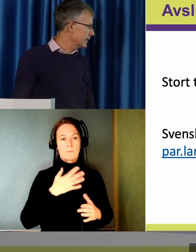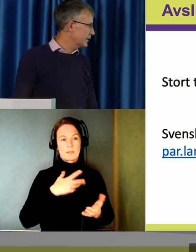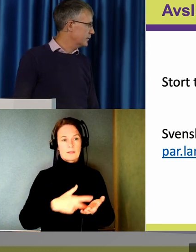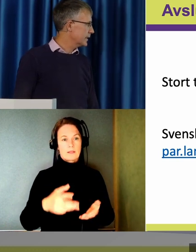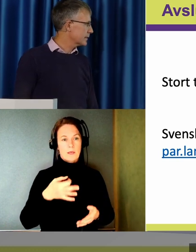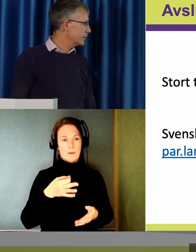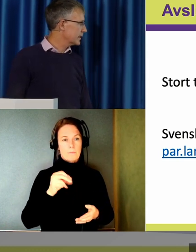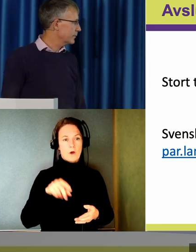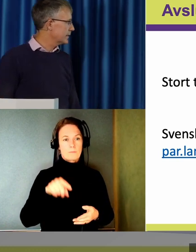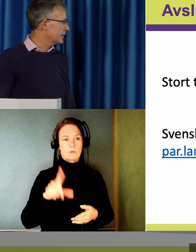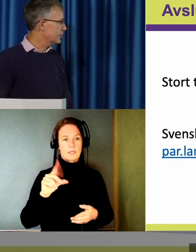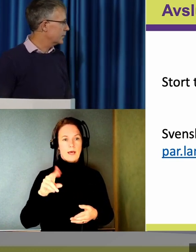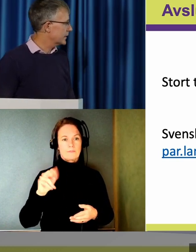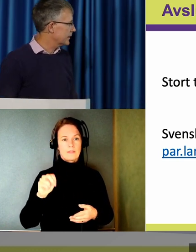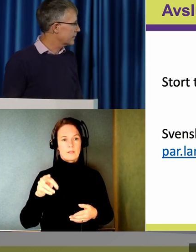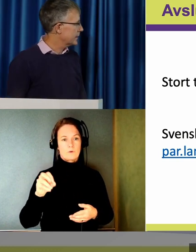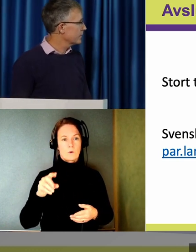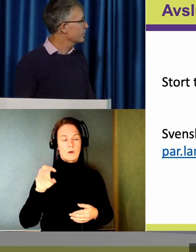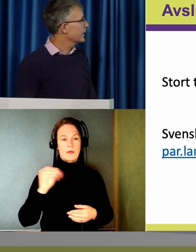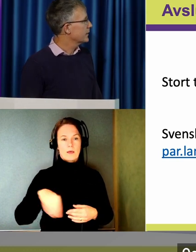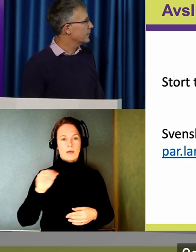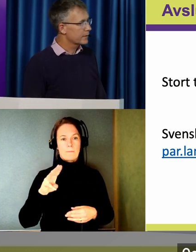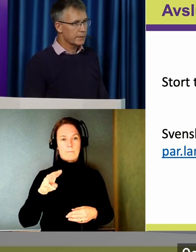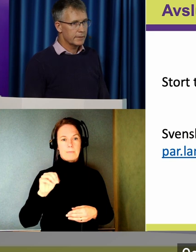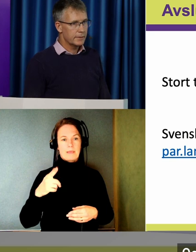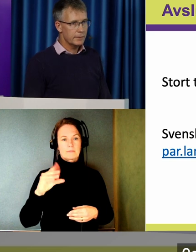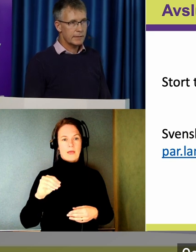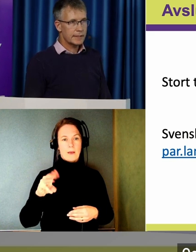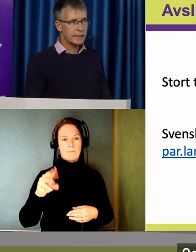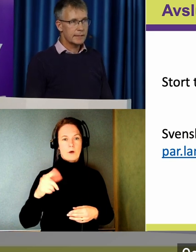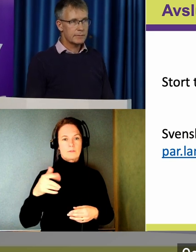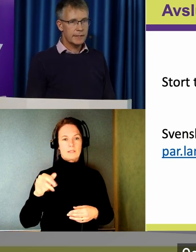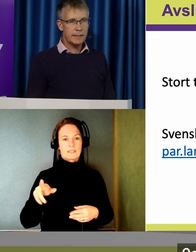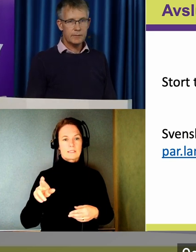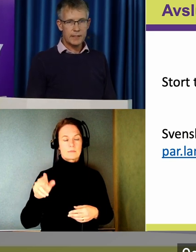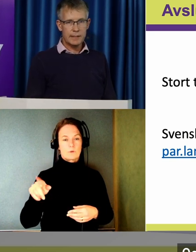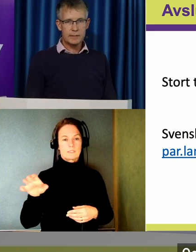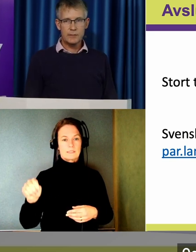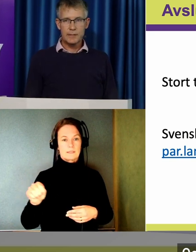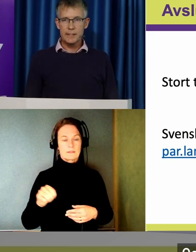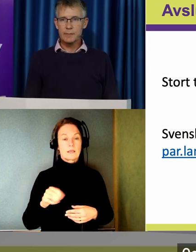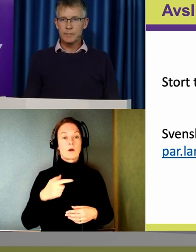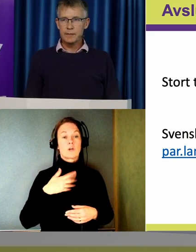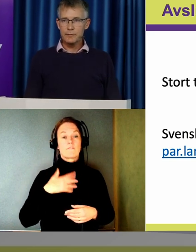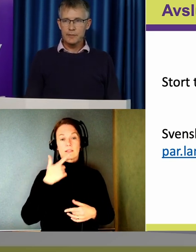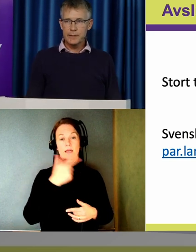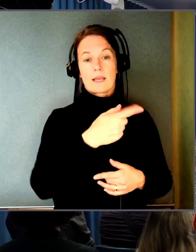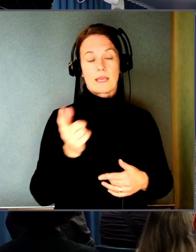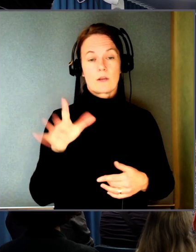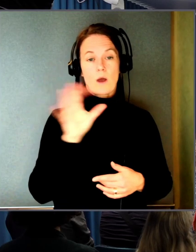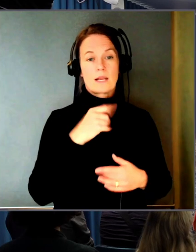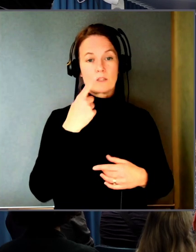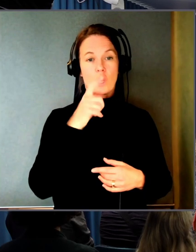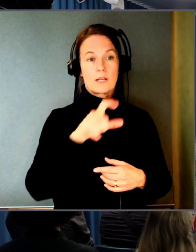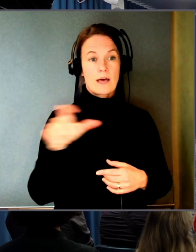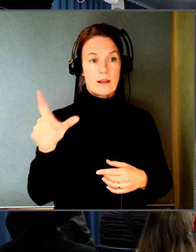.lanro. Att metamatrix.se Och jag vill tacka er som var här. Och alla talare. För en